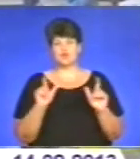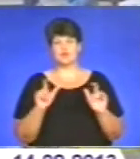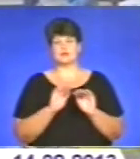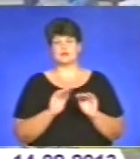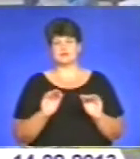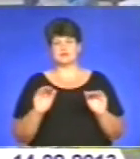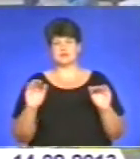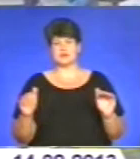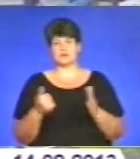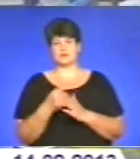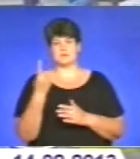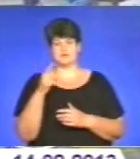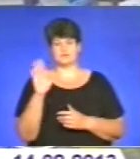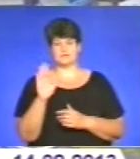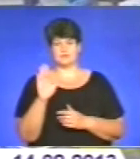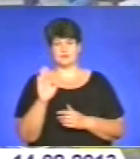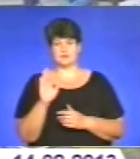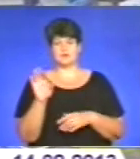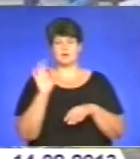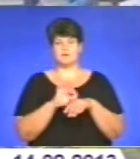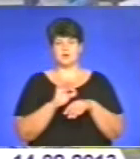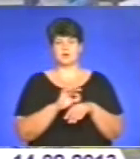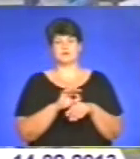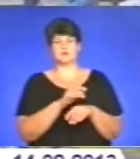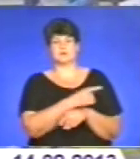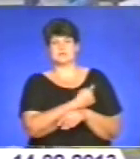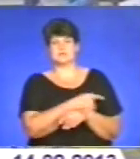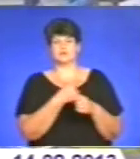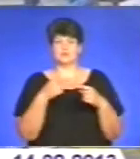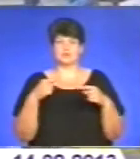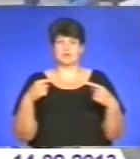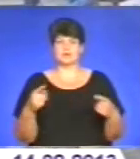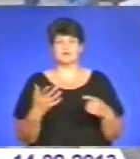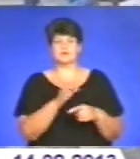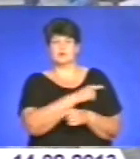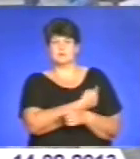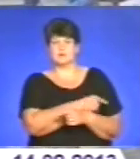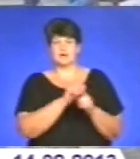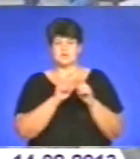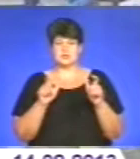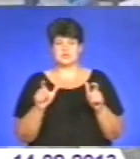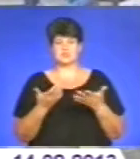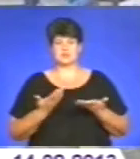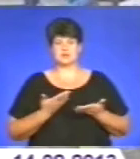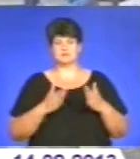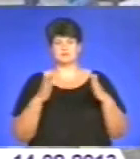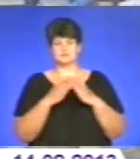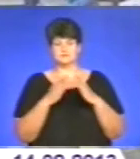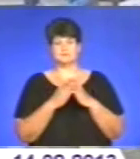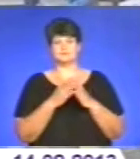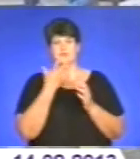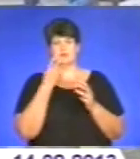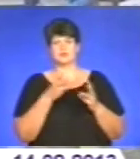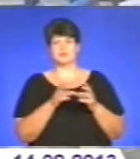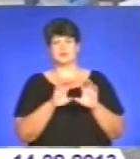бути готові до 1 сентября, больниць, інших соціальних об'єктів, житліх домів і теплотрас. На сьогоднішній момент